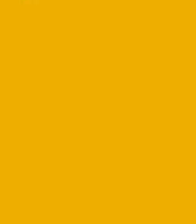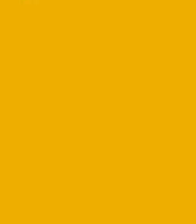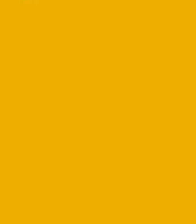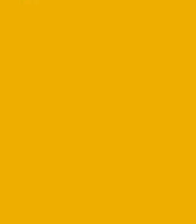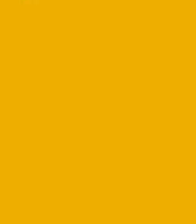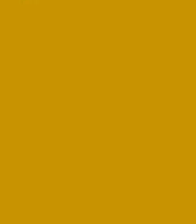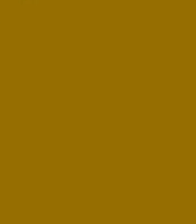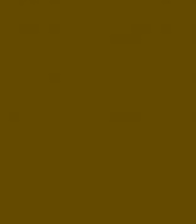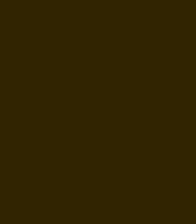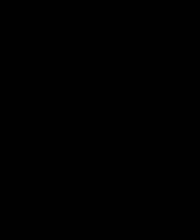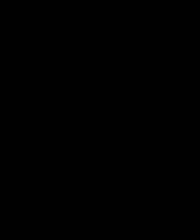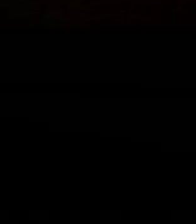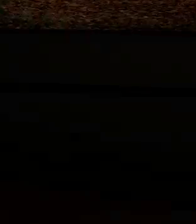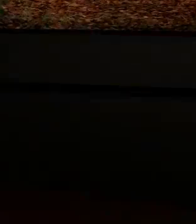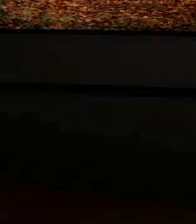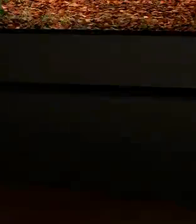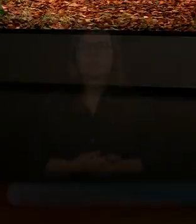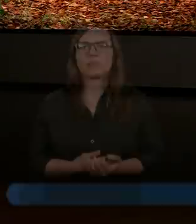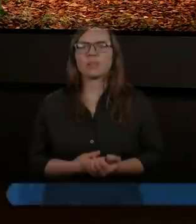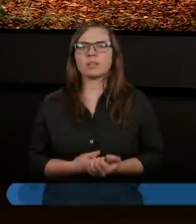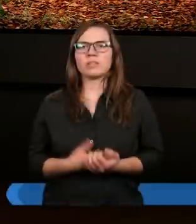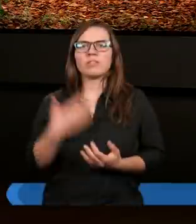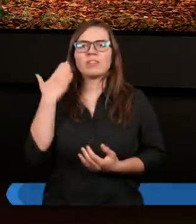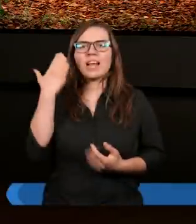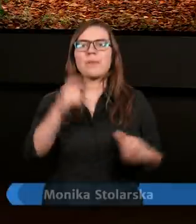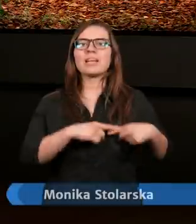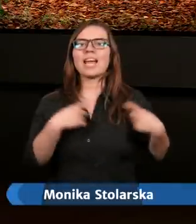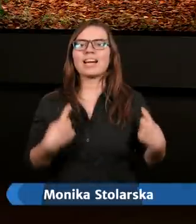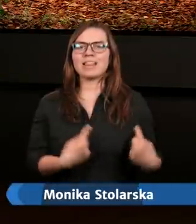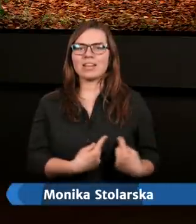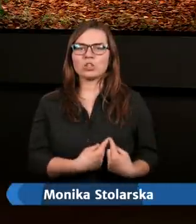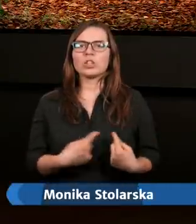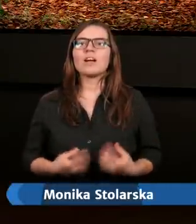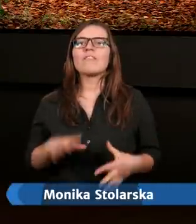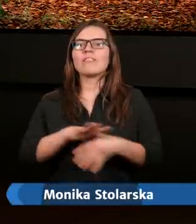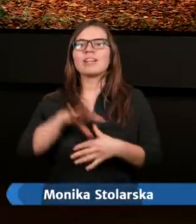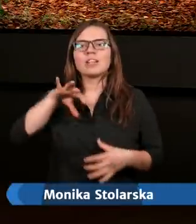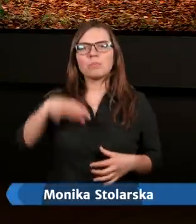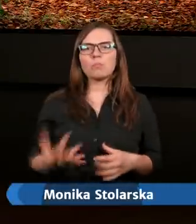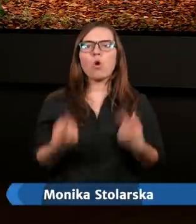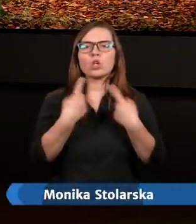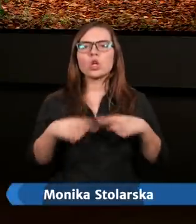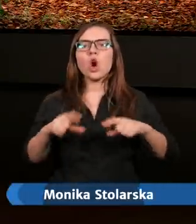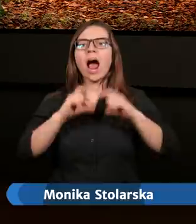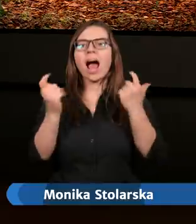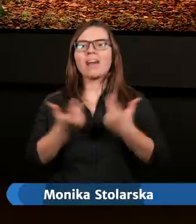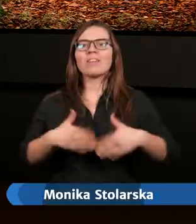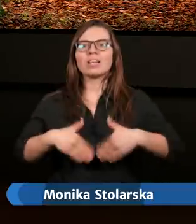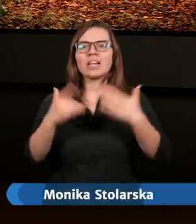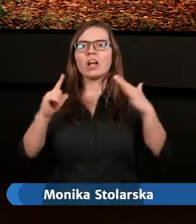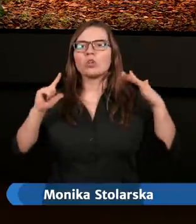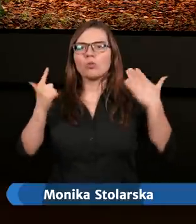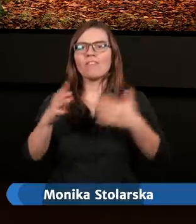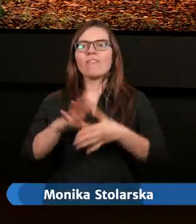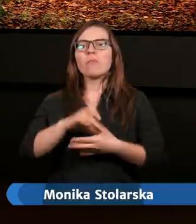Dziękujemy. Witamy serdecznie w zborze Kościoła Adwentystów Dnia Siódmego w